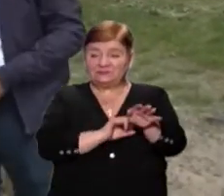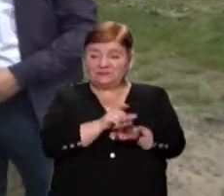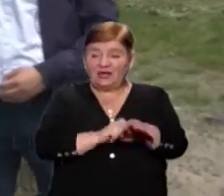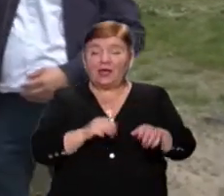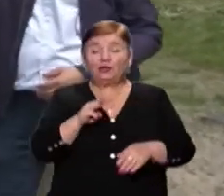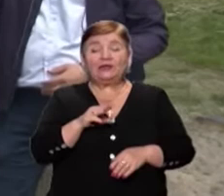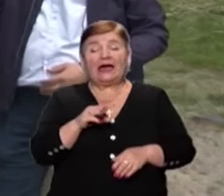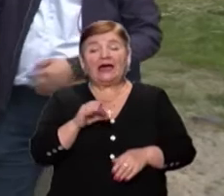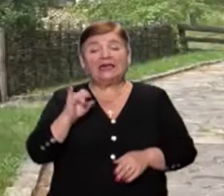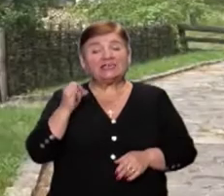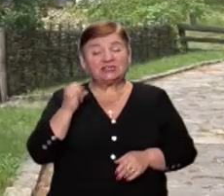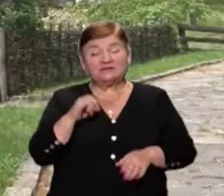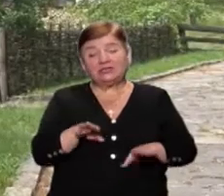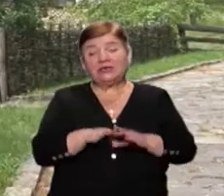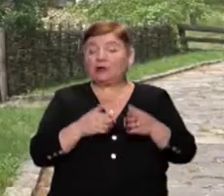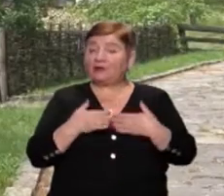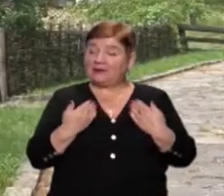то на Іршавщині цього не робили.